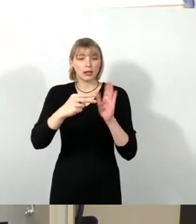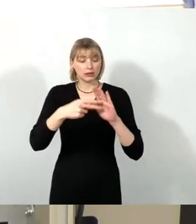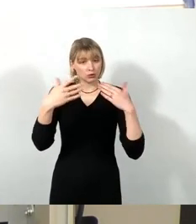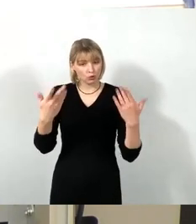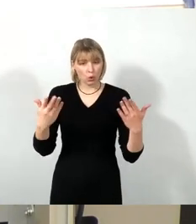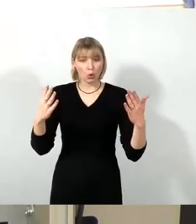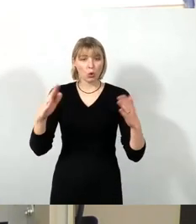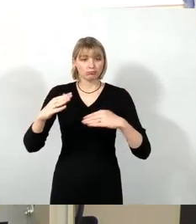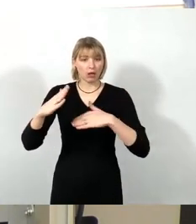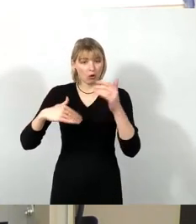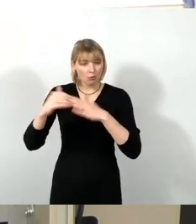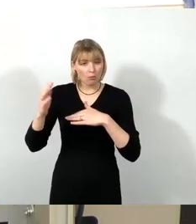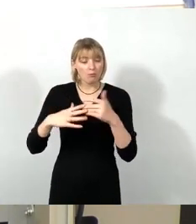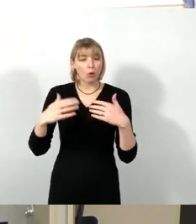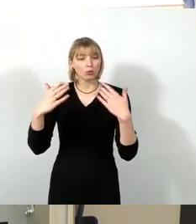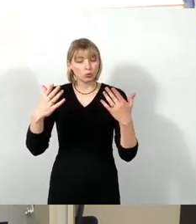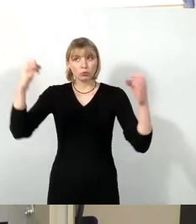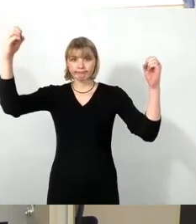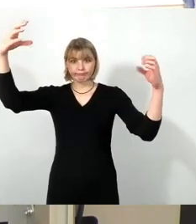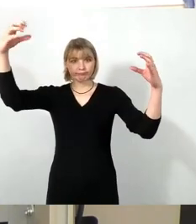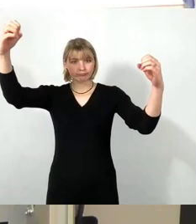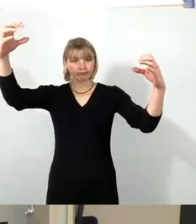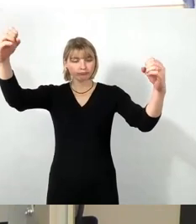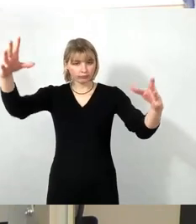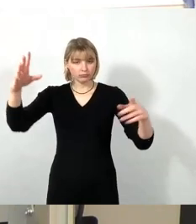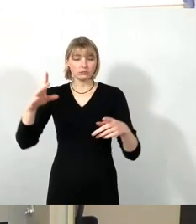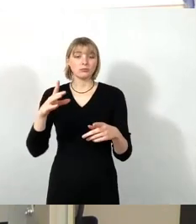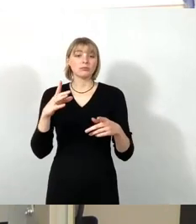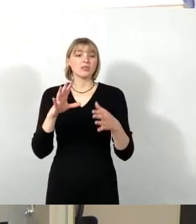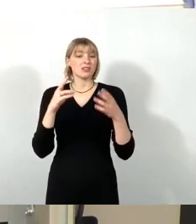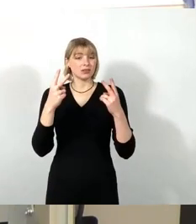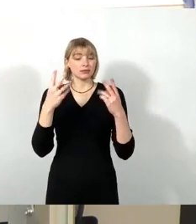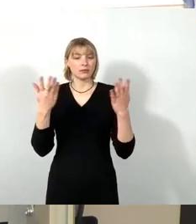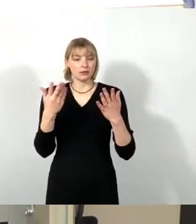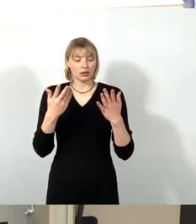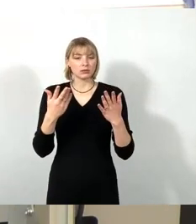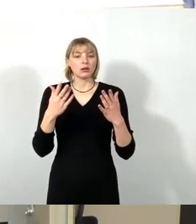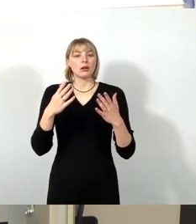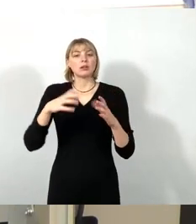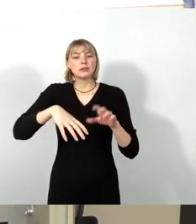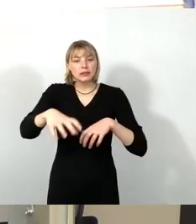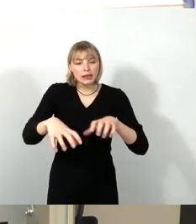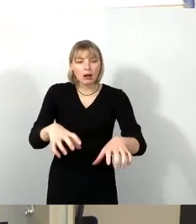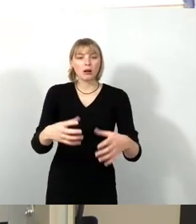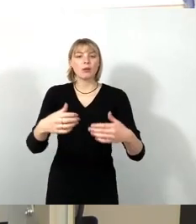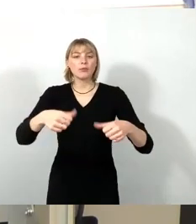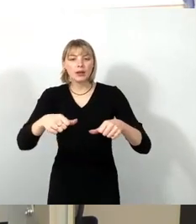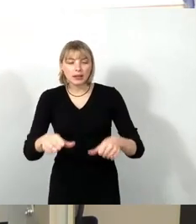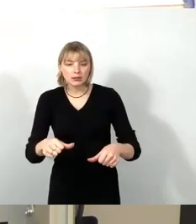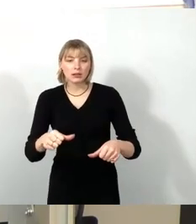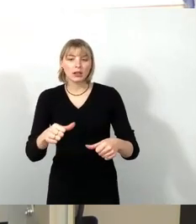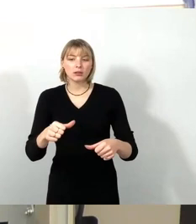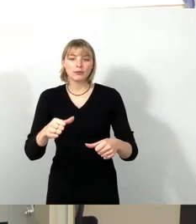so zu betreiben, dass Tiere und Pflanzen wildlebender Arten vor nachteiligen Auswirkungen durch